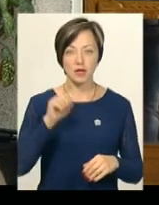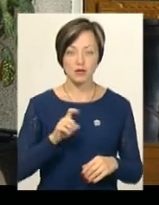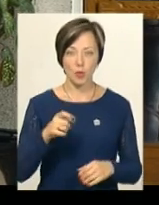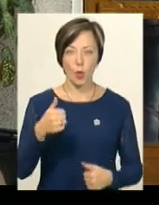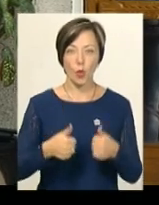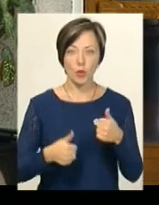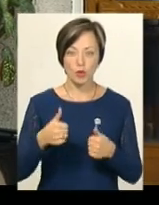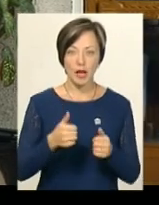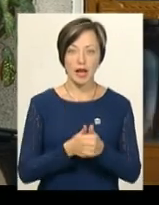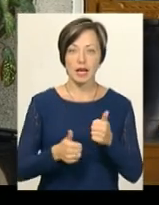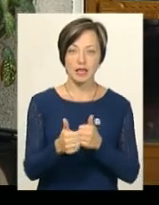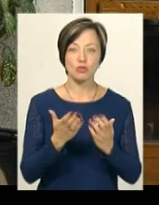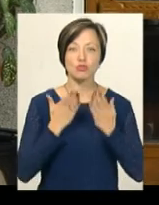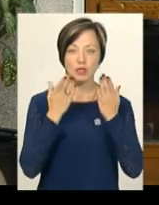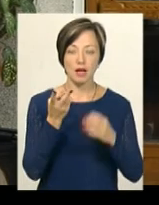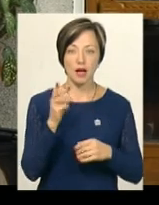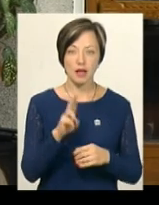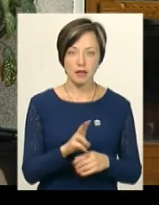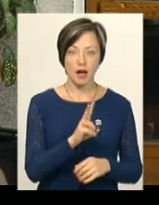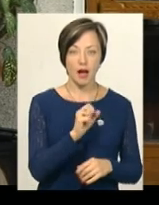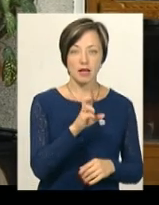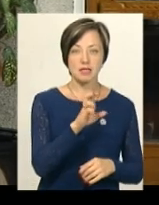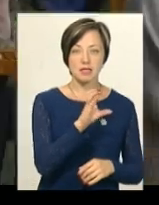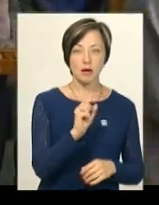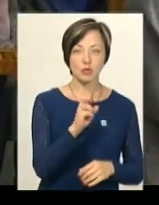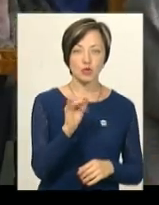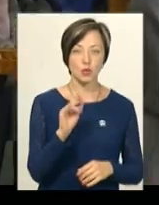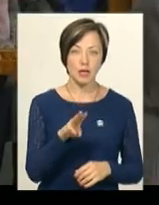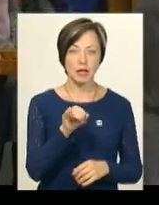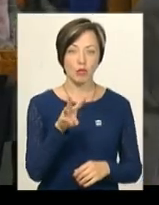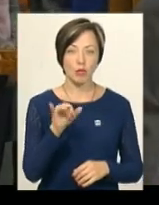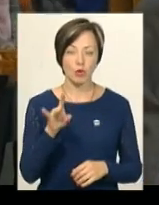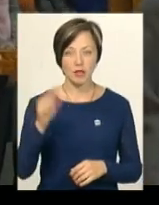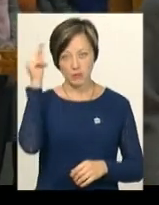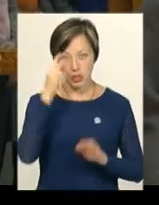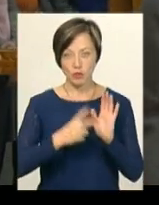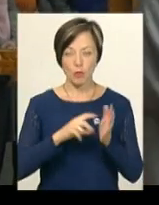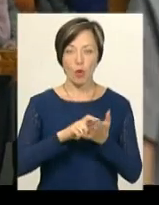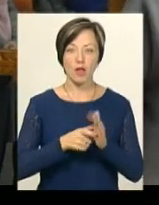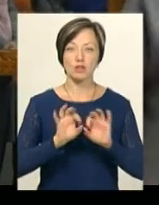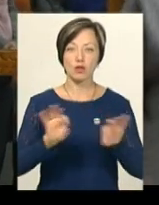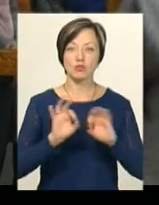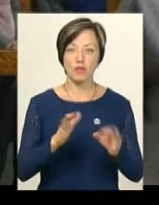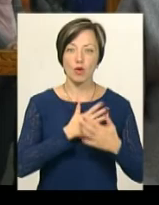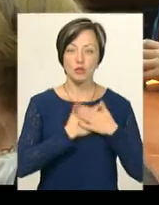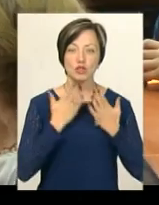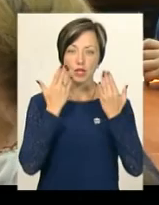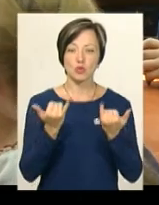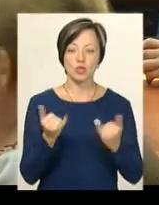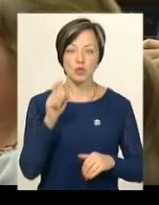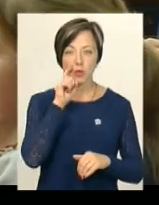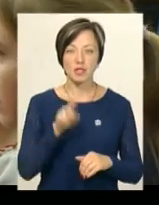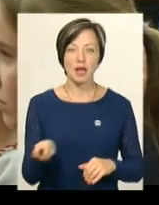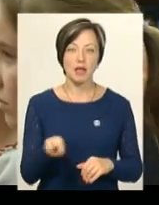конкурсу «Лідер читання» Касавчука Тимура. Хлопець навчається у сьомому класі. Розповів, що любить читати сучасну